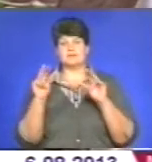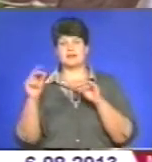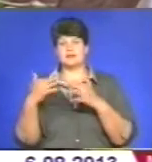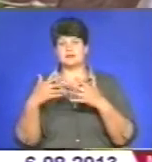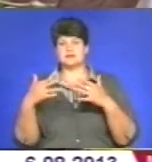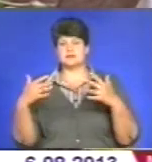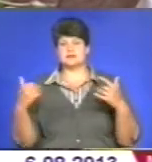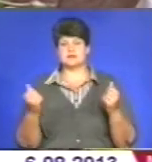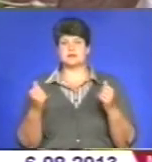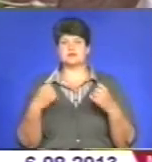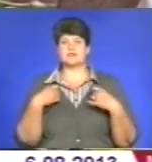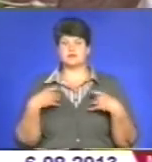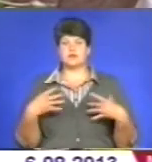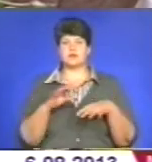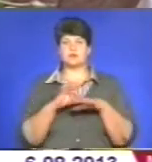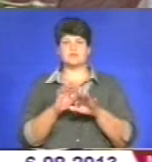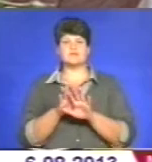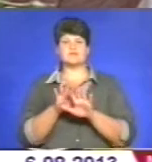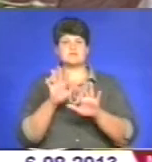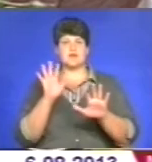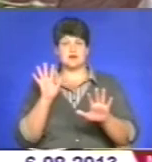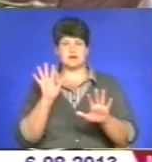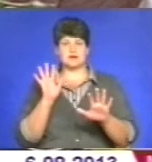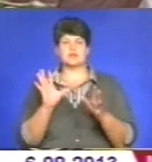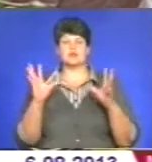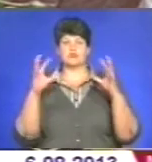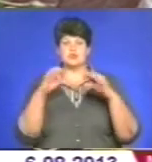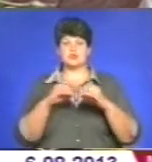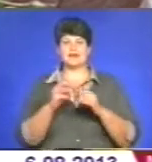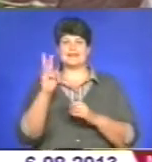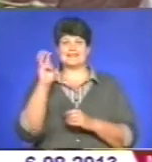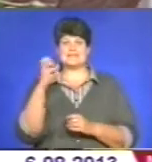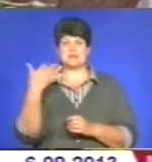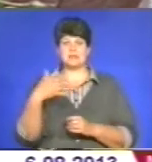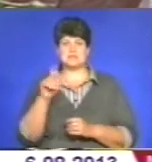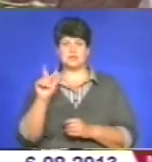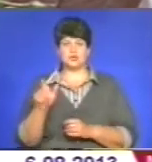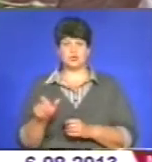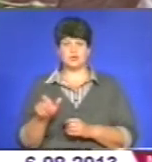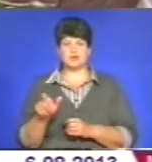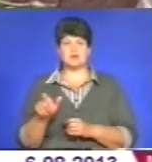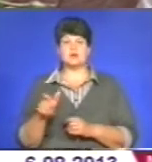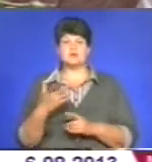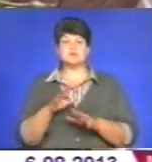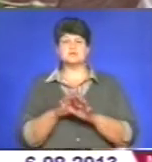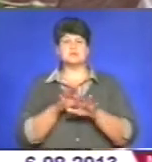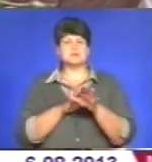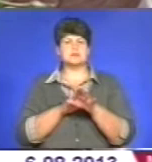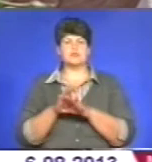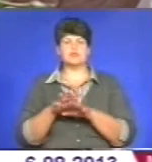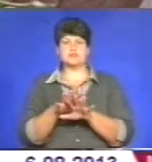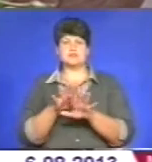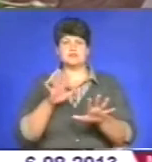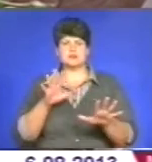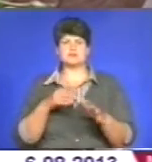І святкування проходить в залі, який поміщає 350 чоловік. І заповнений замок майже завжди.